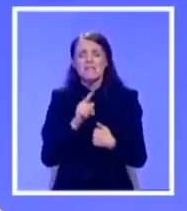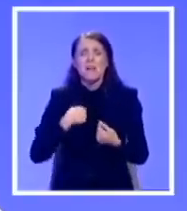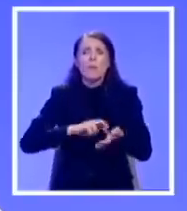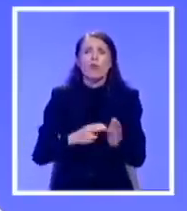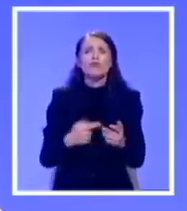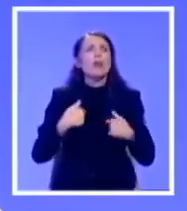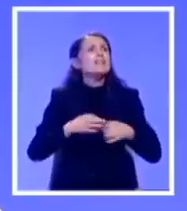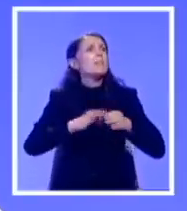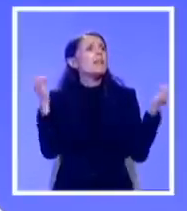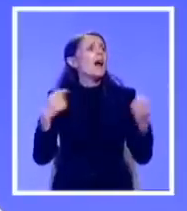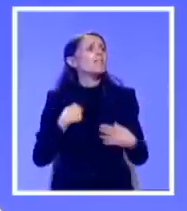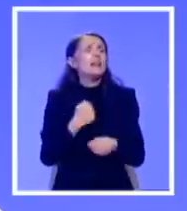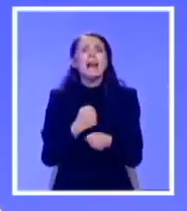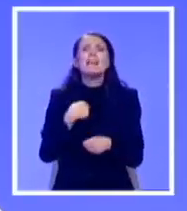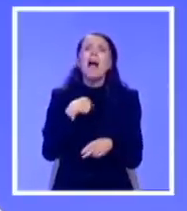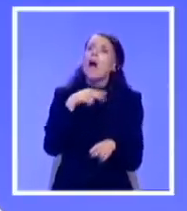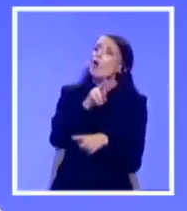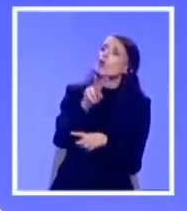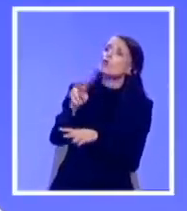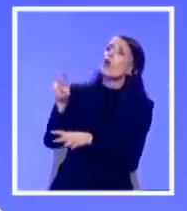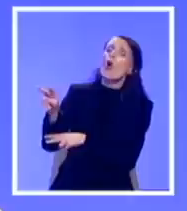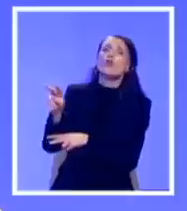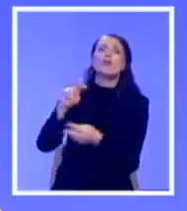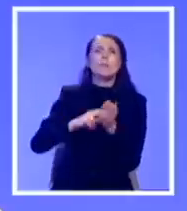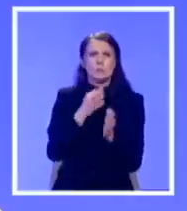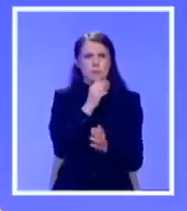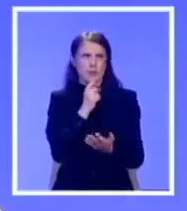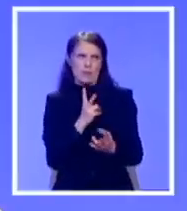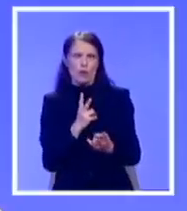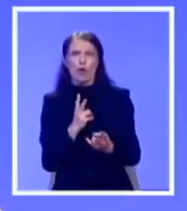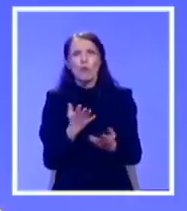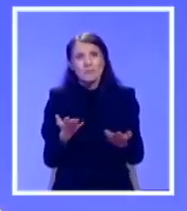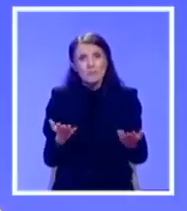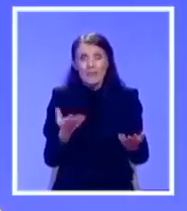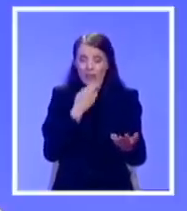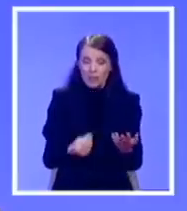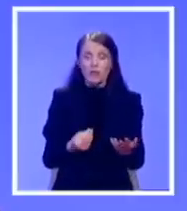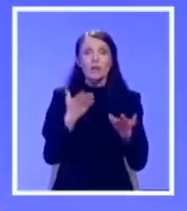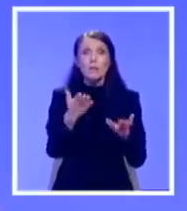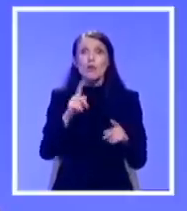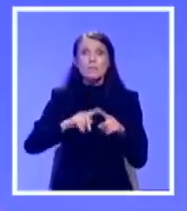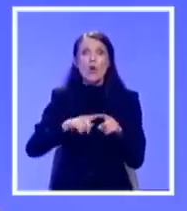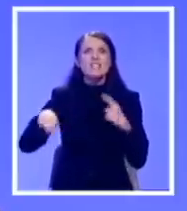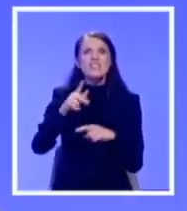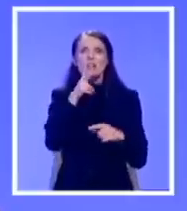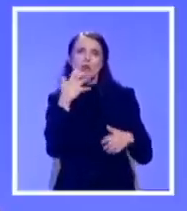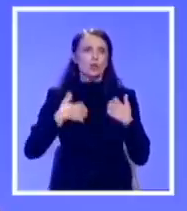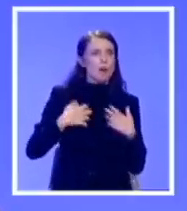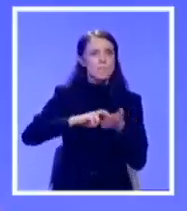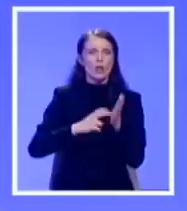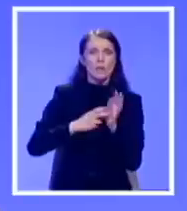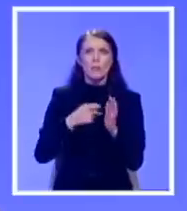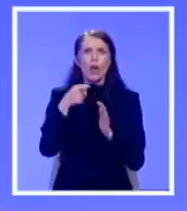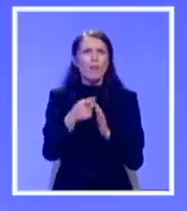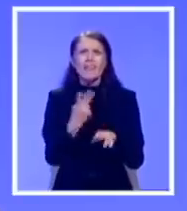Ja ću biti javni radnik koji kontroliše političari. Uvrlo tako je, zato što je političaranje ovoj zemlji dovelo do ivice bede ovoj zemlji. Ja mislim da nama